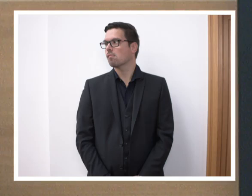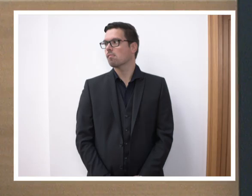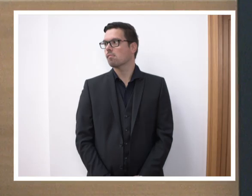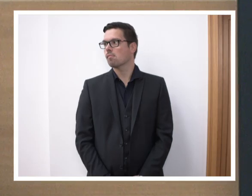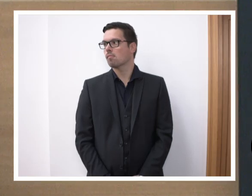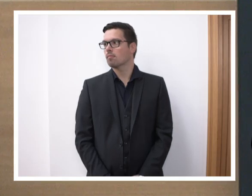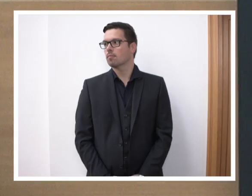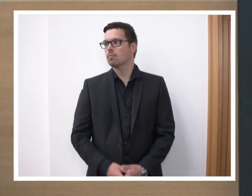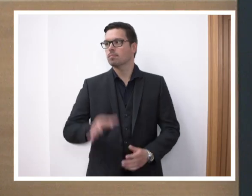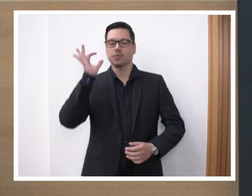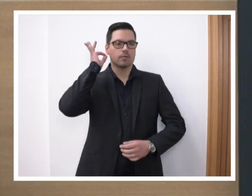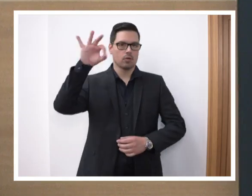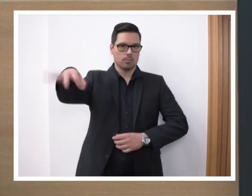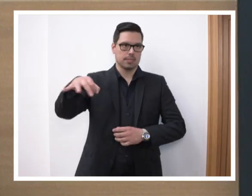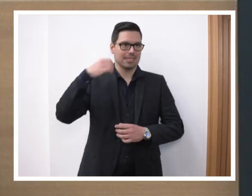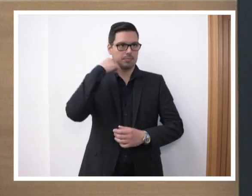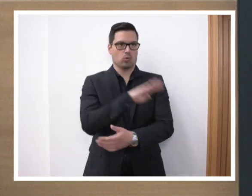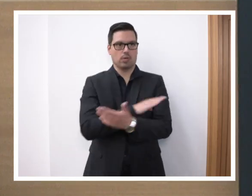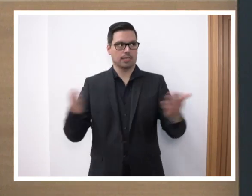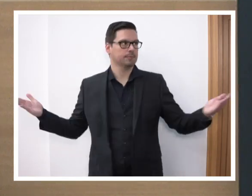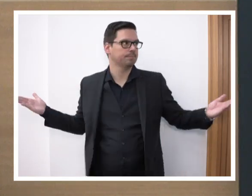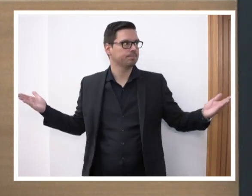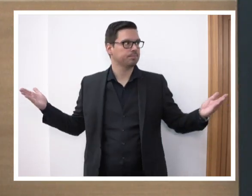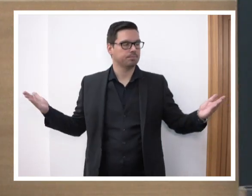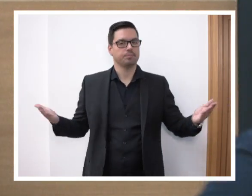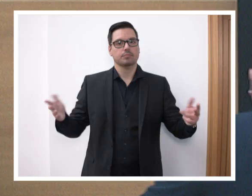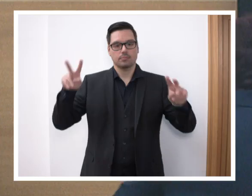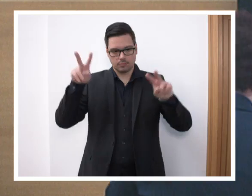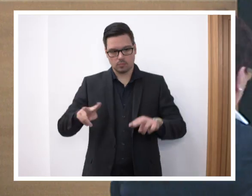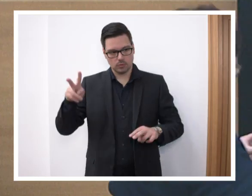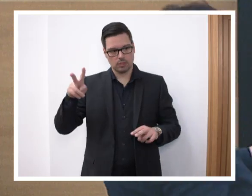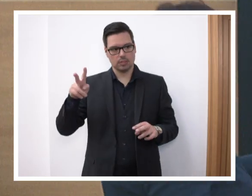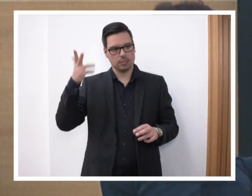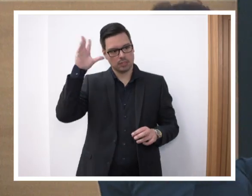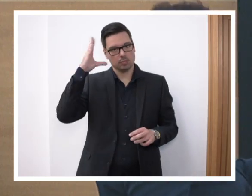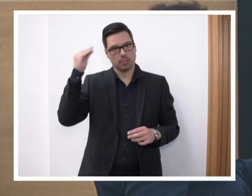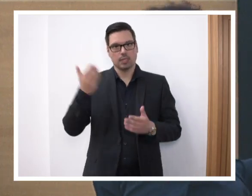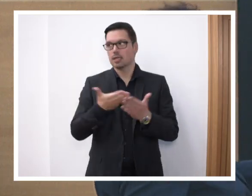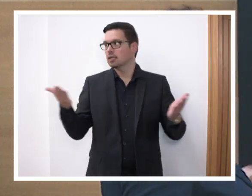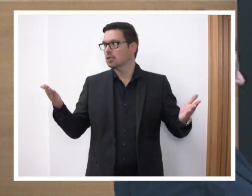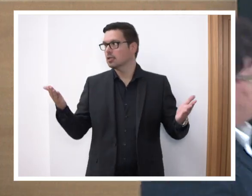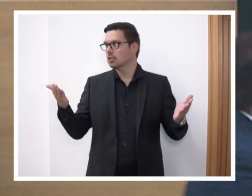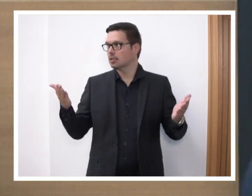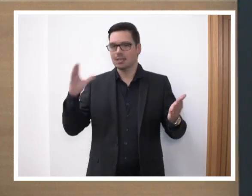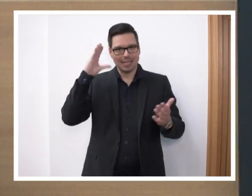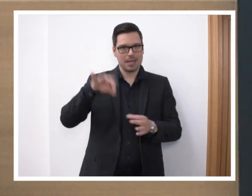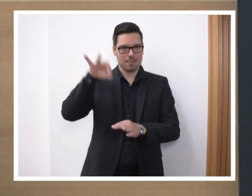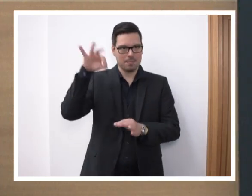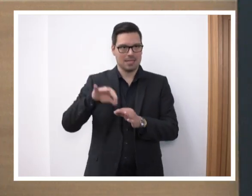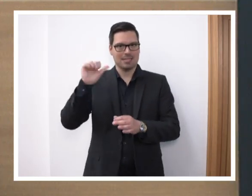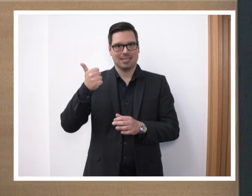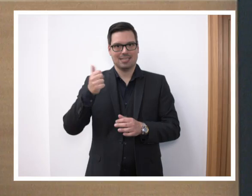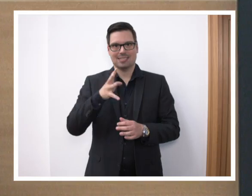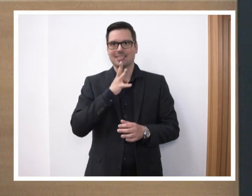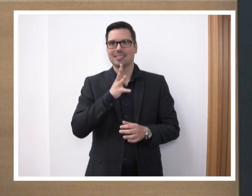Ja, Frau Präsidentin, liebe Kolleginnen und Kollegen, sehr geehrte Damen und Herren, lieber Herr Haas, Sie hatten das Glück, heute das erste Mal zu